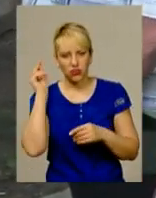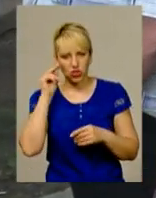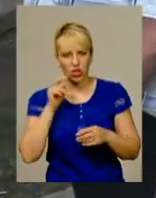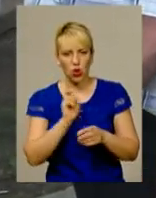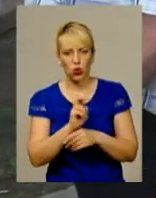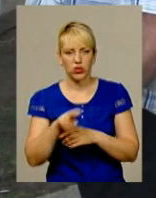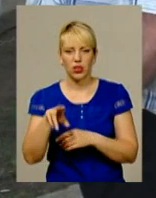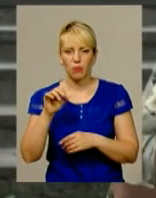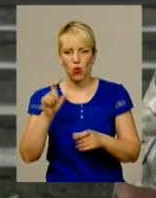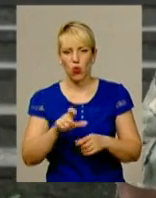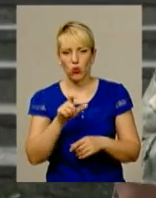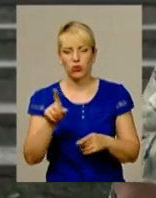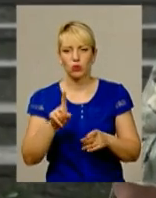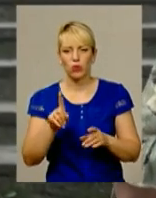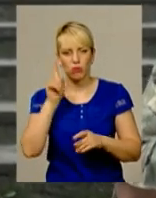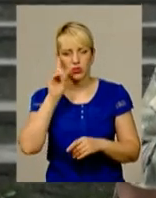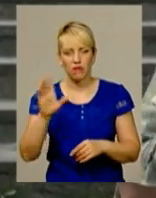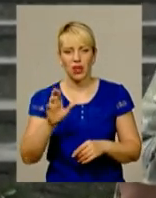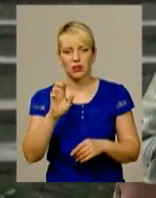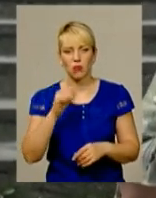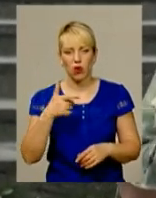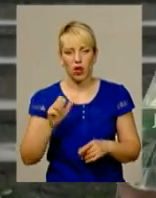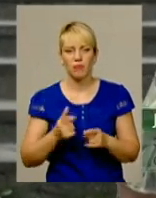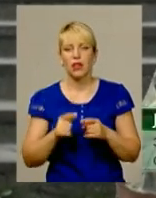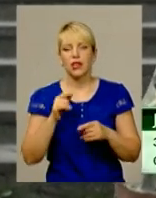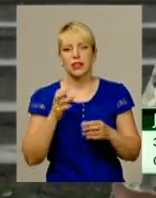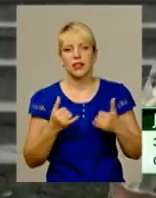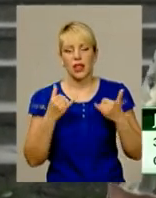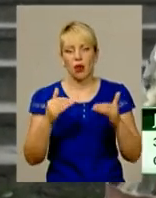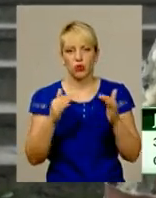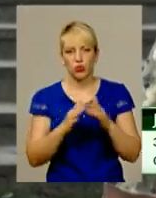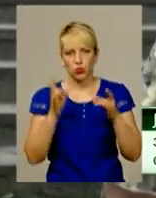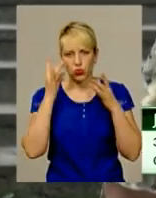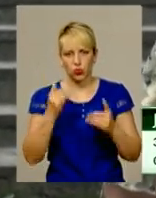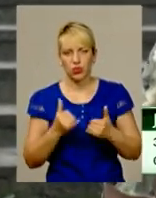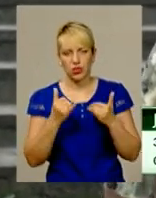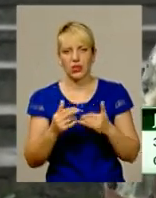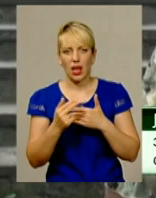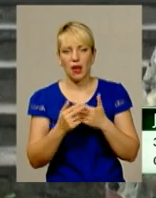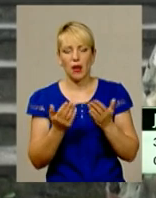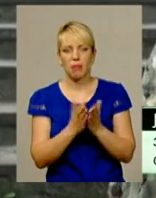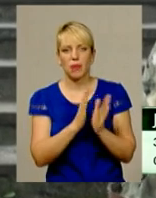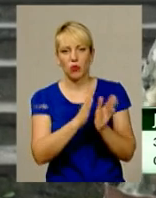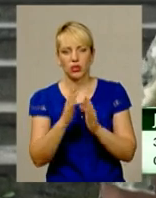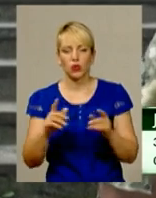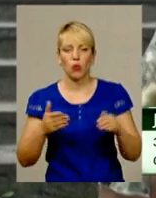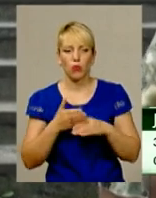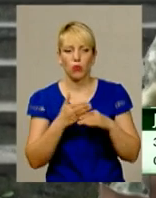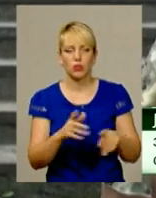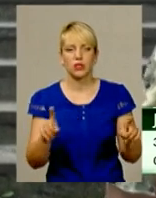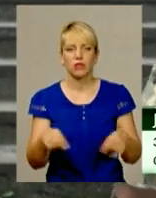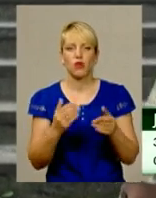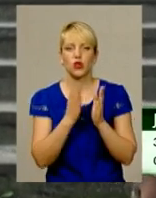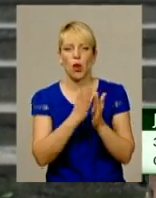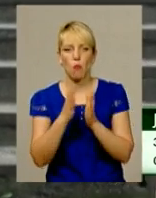прославляти Бога. Для будинку культури і для бібліотеки допоміг в створенні музеї нашого славного